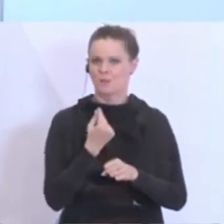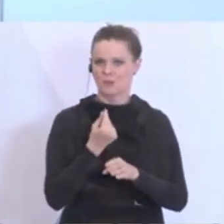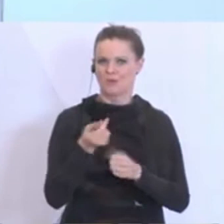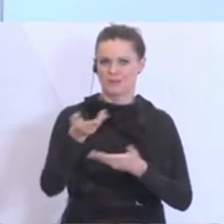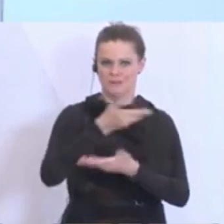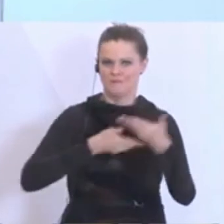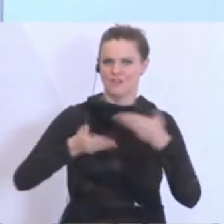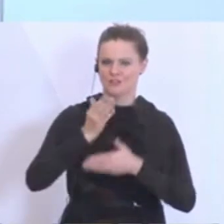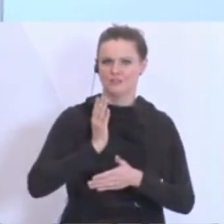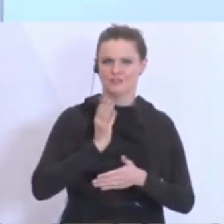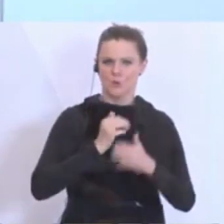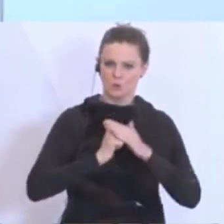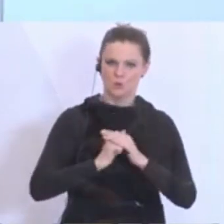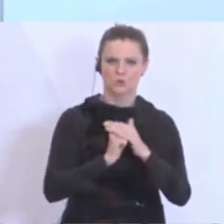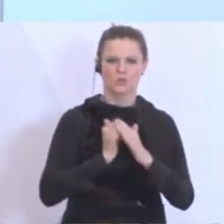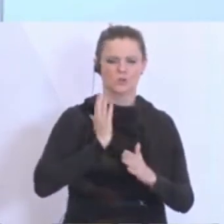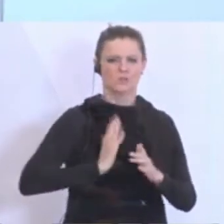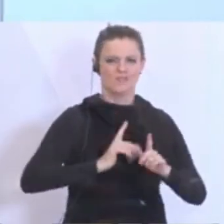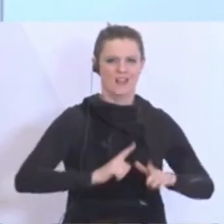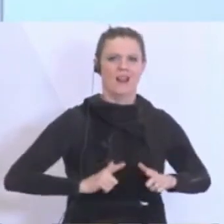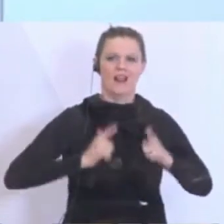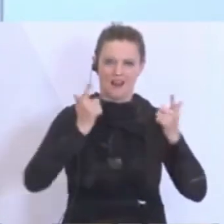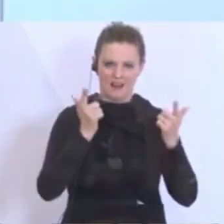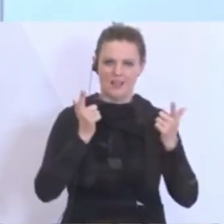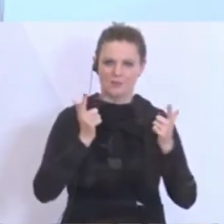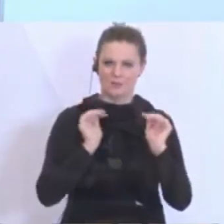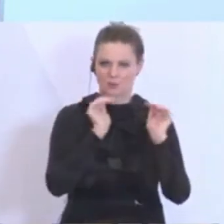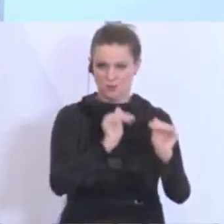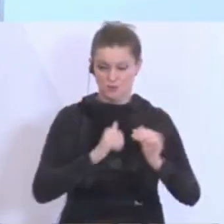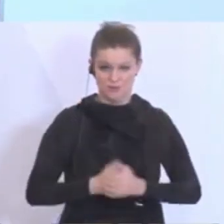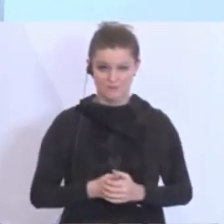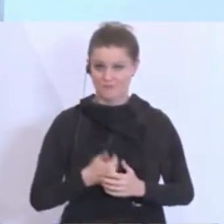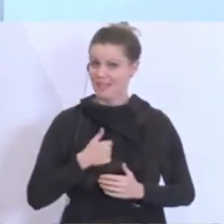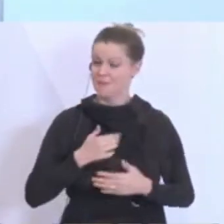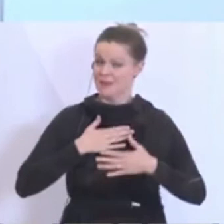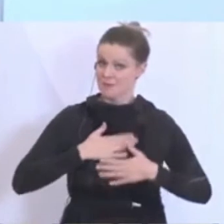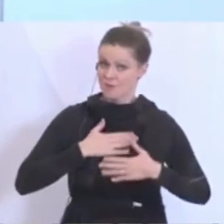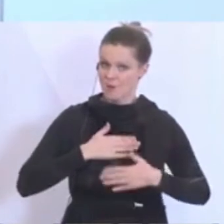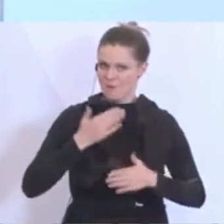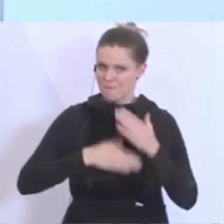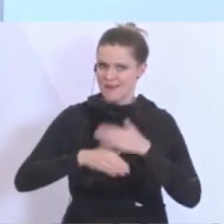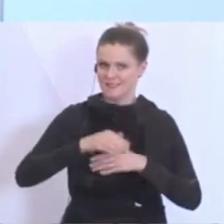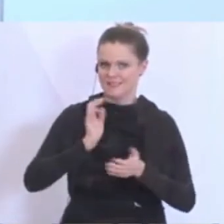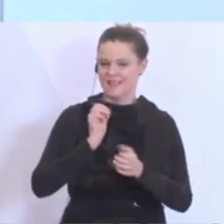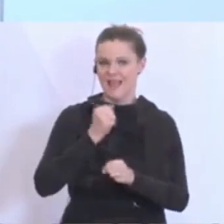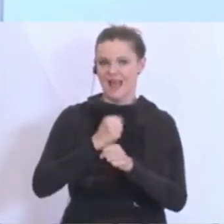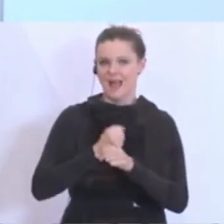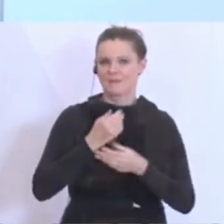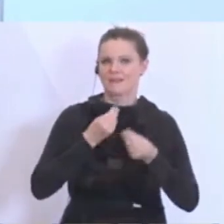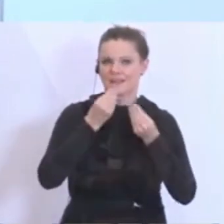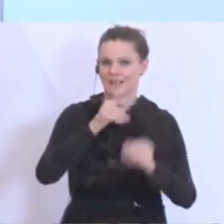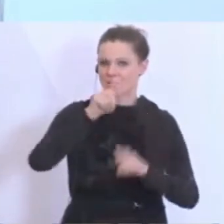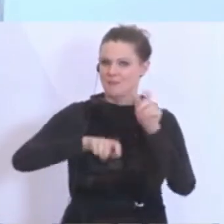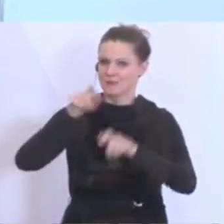zivile Leben zu sichern. Ich bin sehr froh, dass auch die meisten Arbeitgeber das sehr unterstützen,